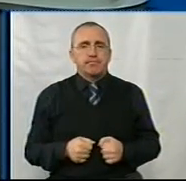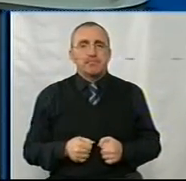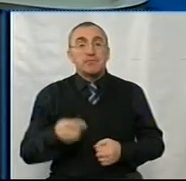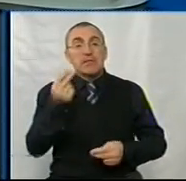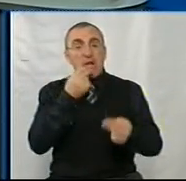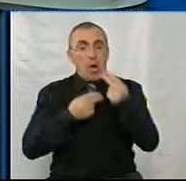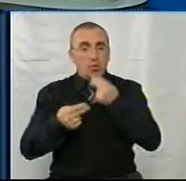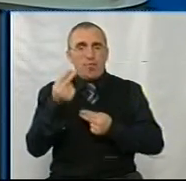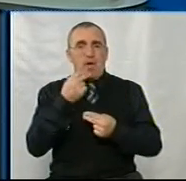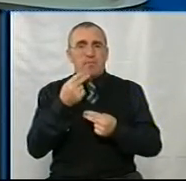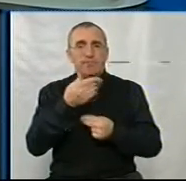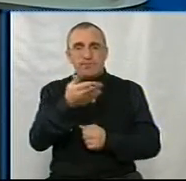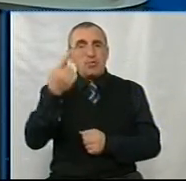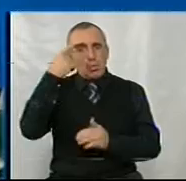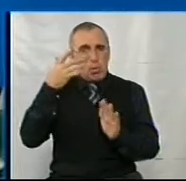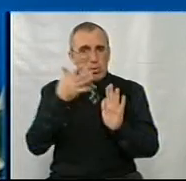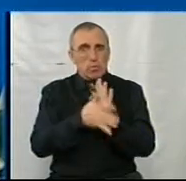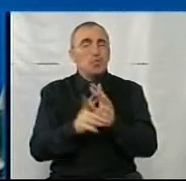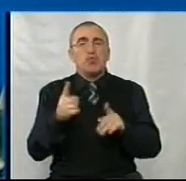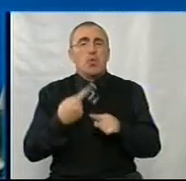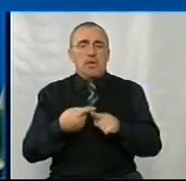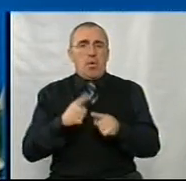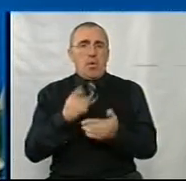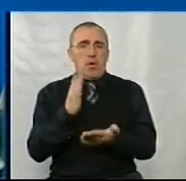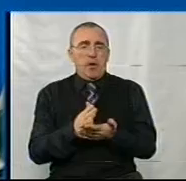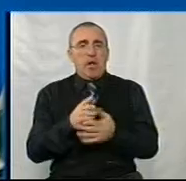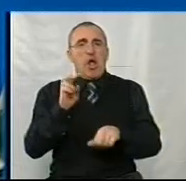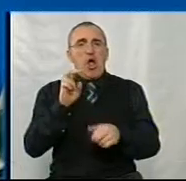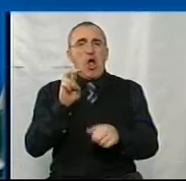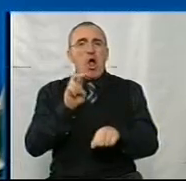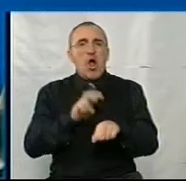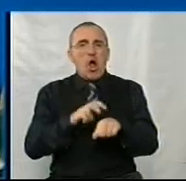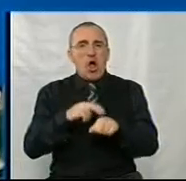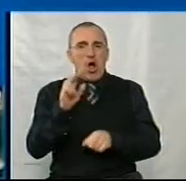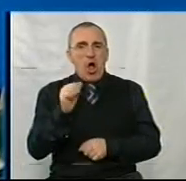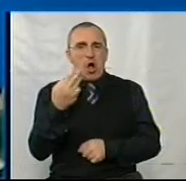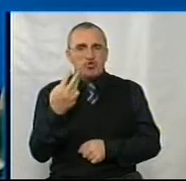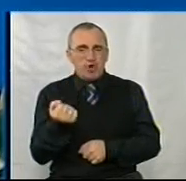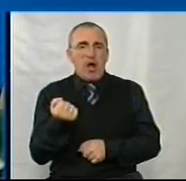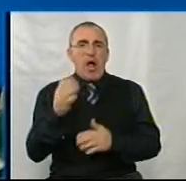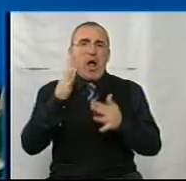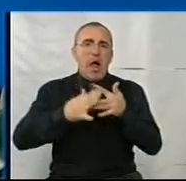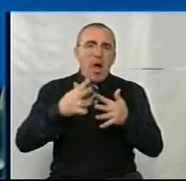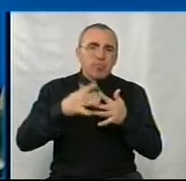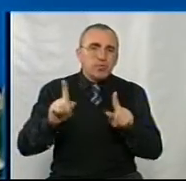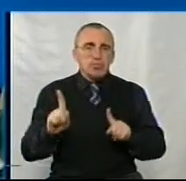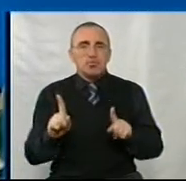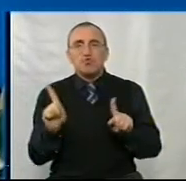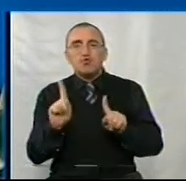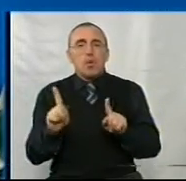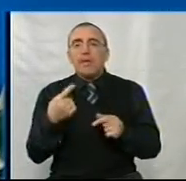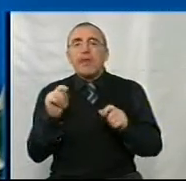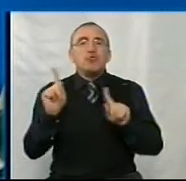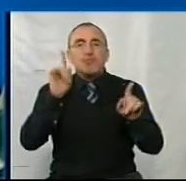харчування, ви ж розумієте, що таке є каша якась, якась капусточка, якесь щось